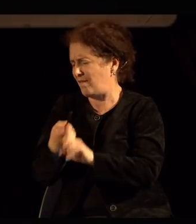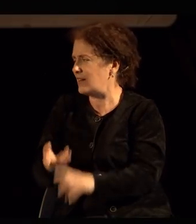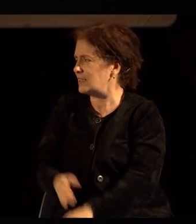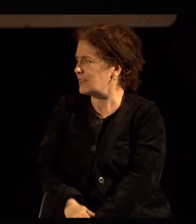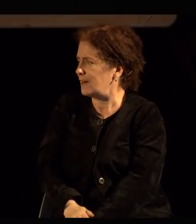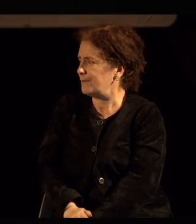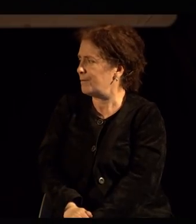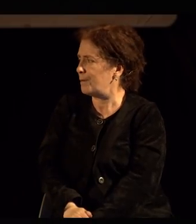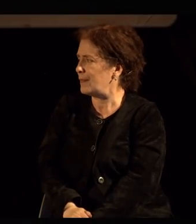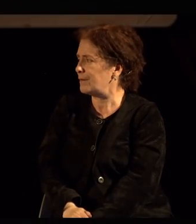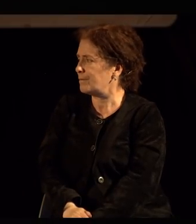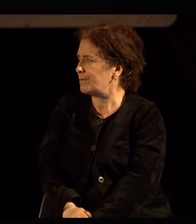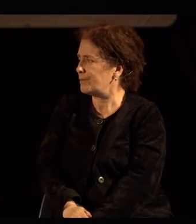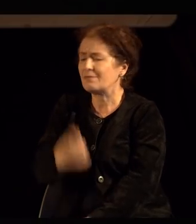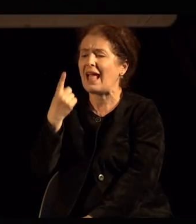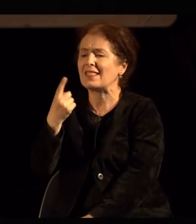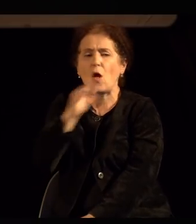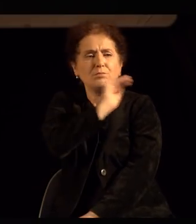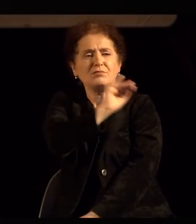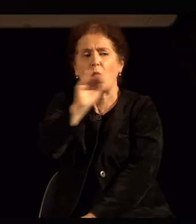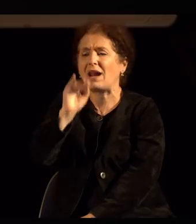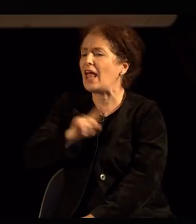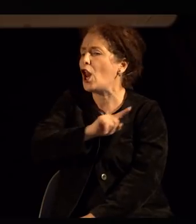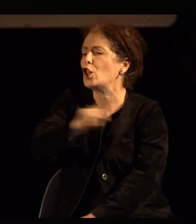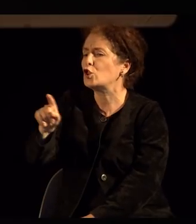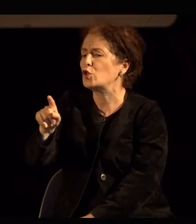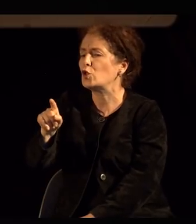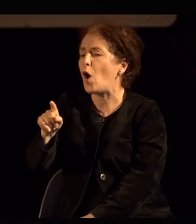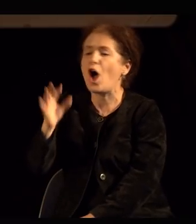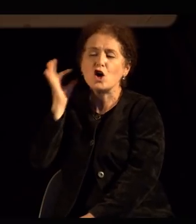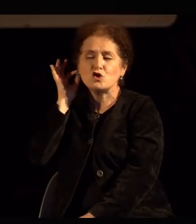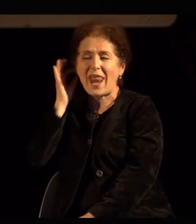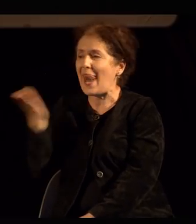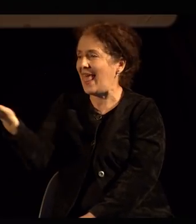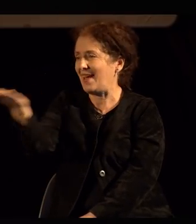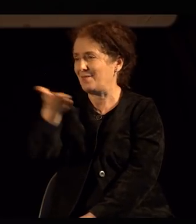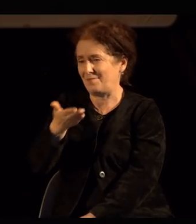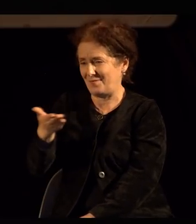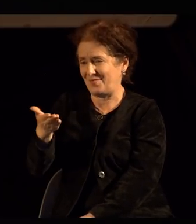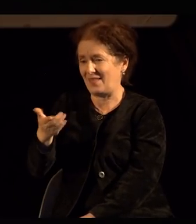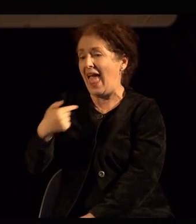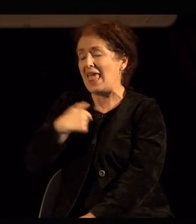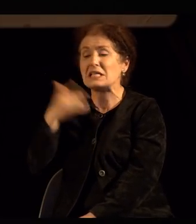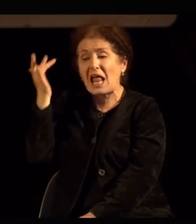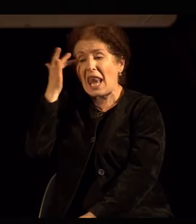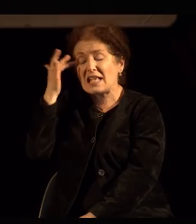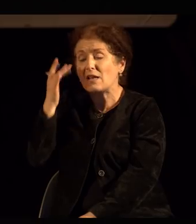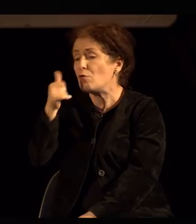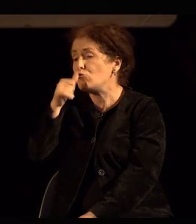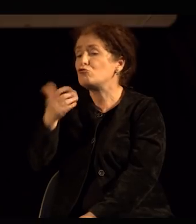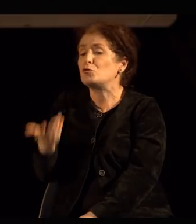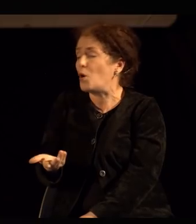Инаку, еве едно обракење до женската популација. И аз не знам што